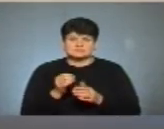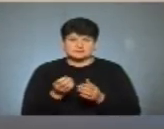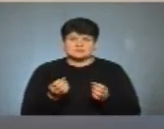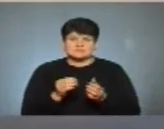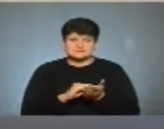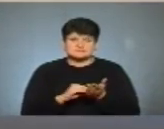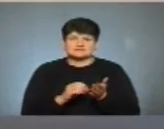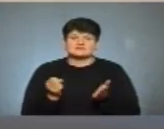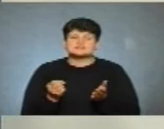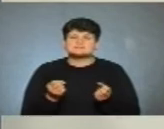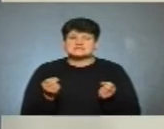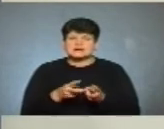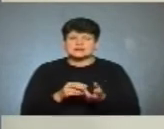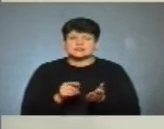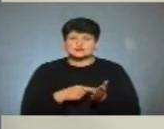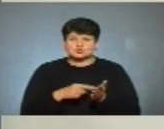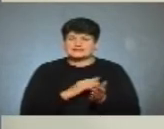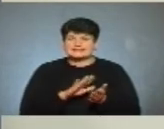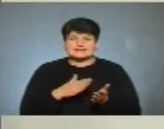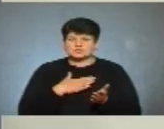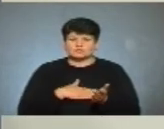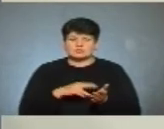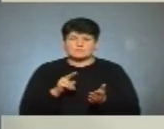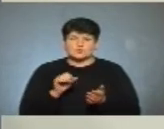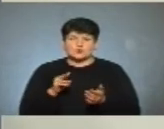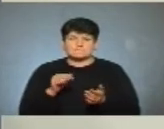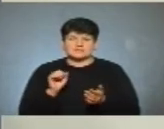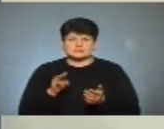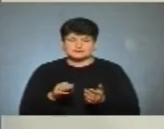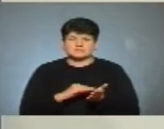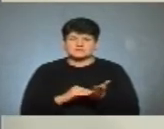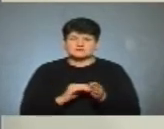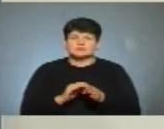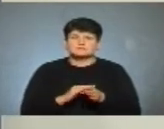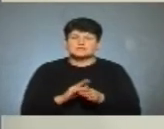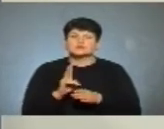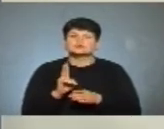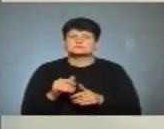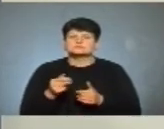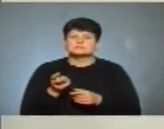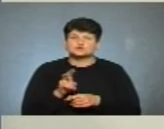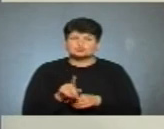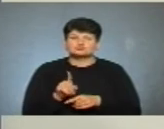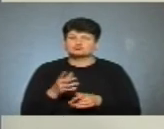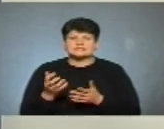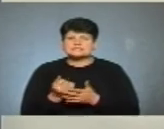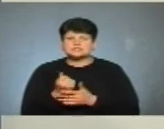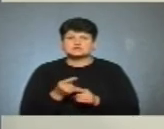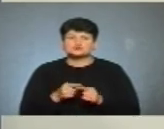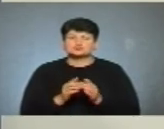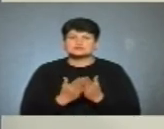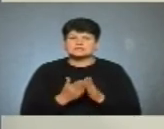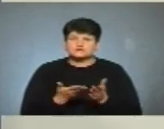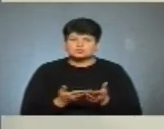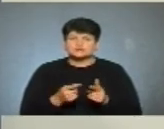зошит, так? ми собі віддаме зошит незадоволеного попиту, ми чітко вказуємо прізвище, яка людина звернулася, чому ми не знайшли цю книжечку,